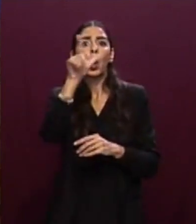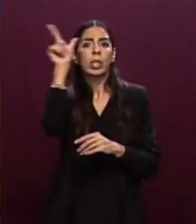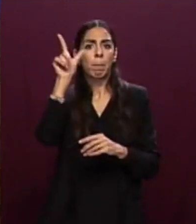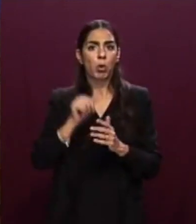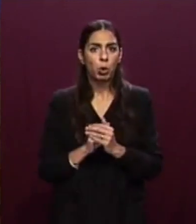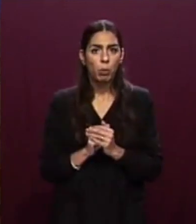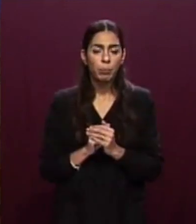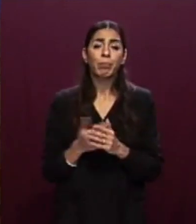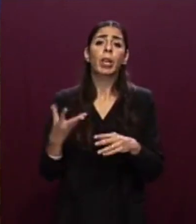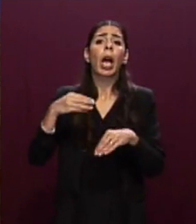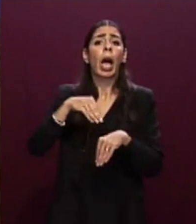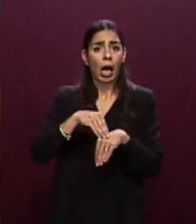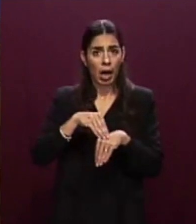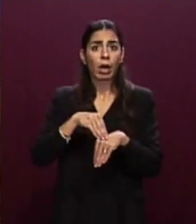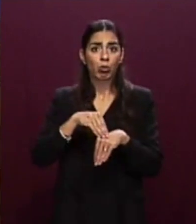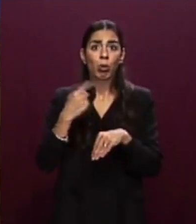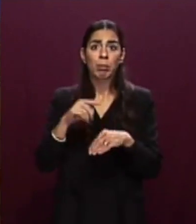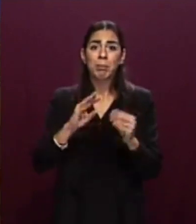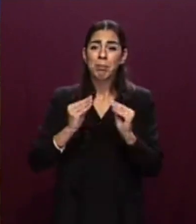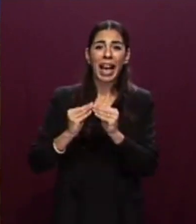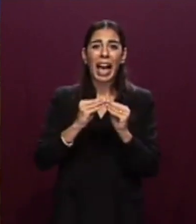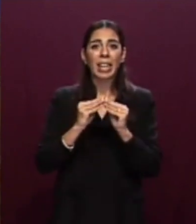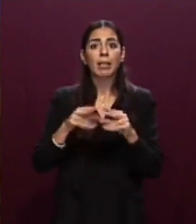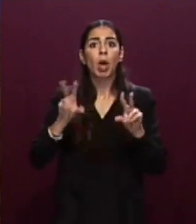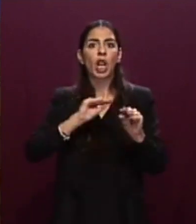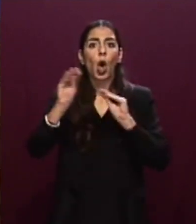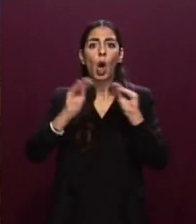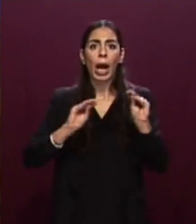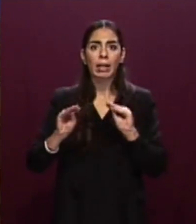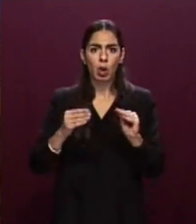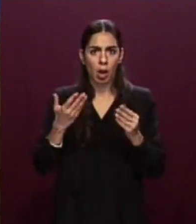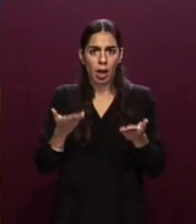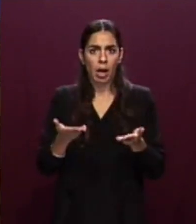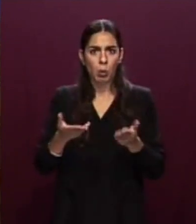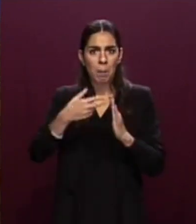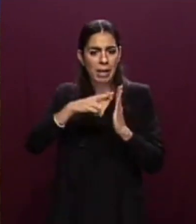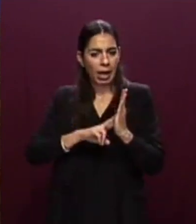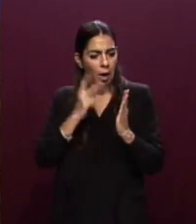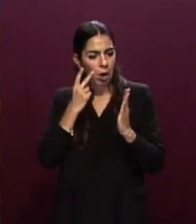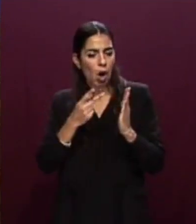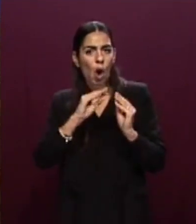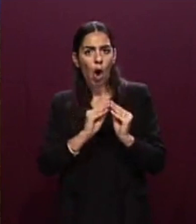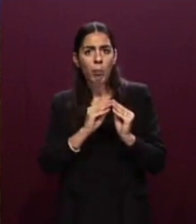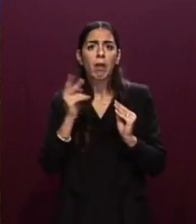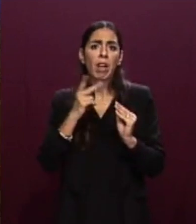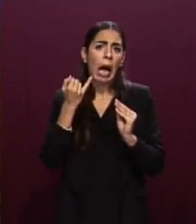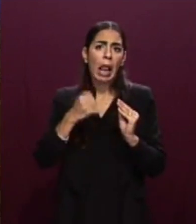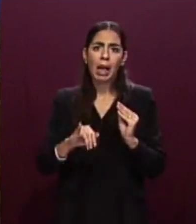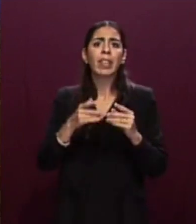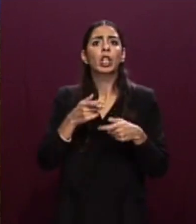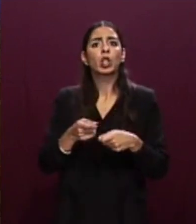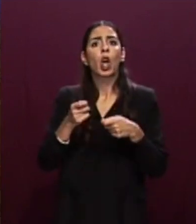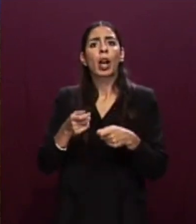meccanismo di ricollocazione, per come è strutturato, finisce per selezionare soltanto i potenziali aventi diritto di